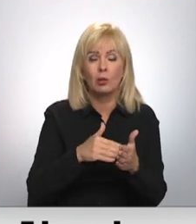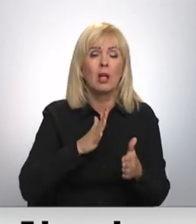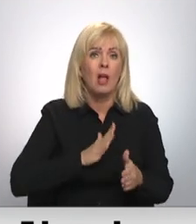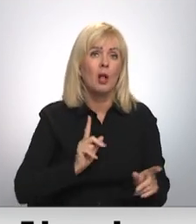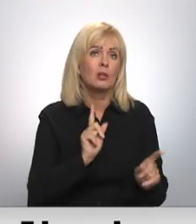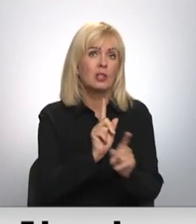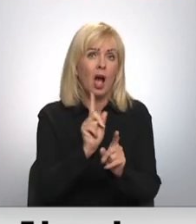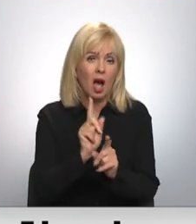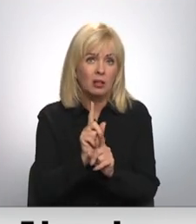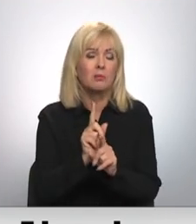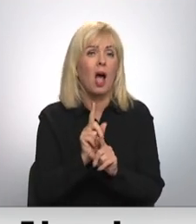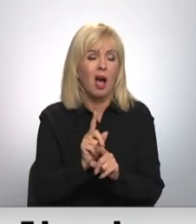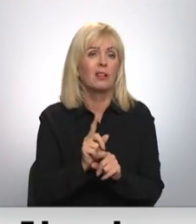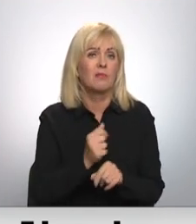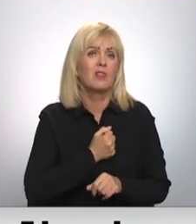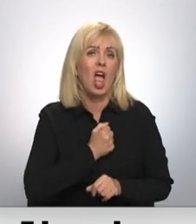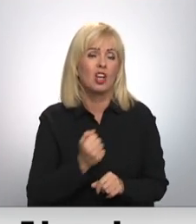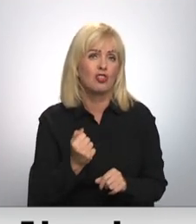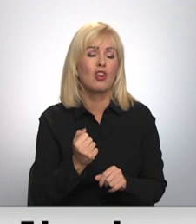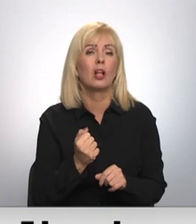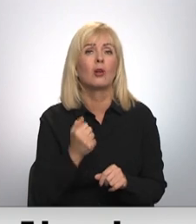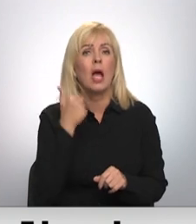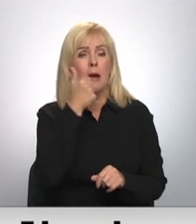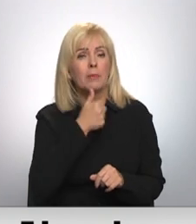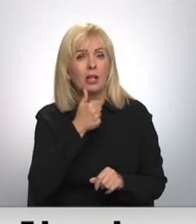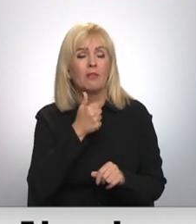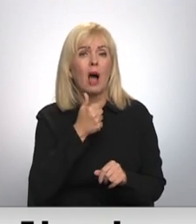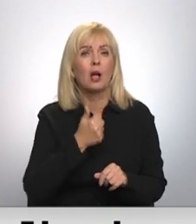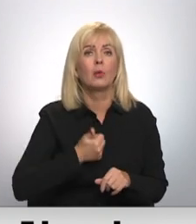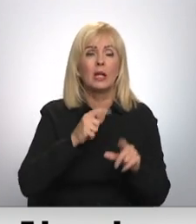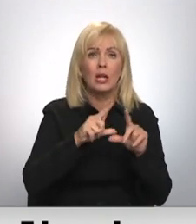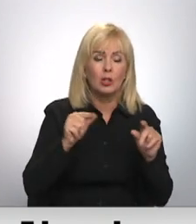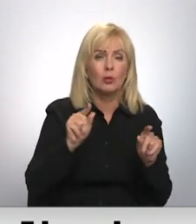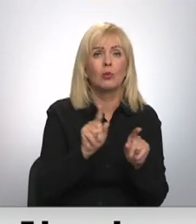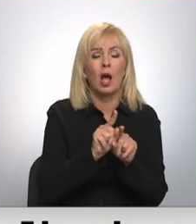saskarties ar skarbu realitāti, privātā klīniku un daudzu simtu eiro rēķins.